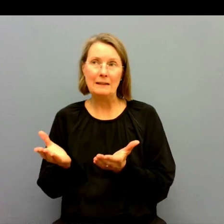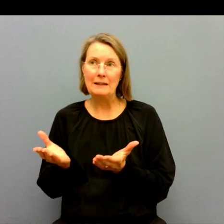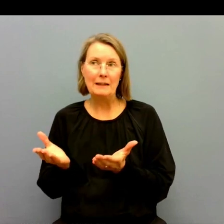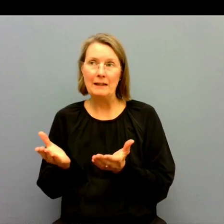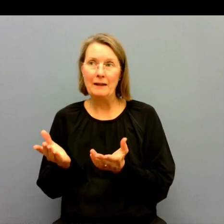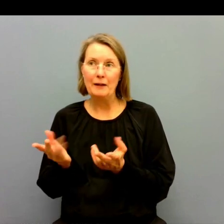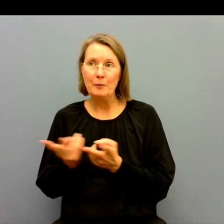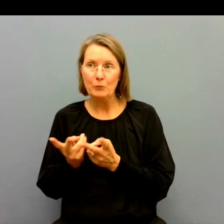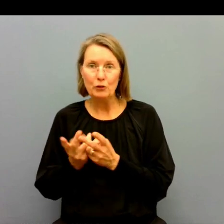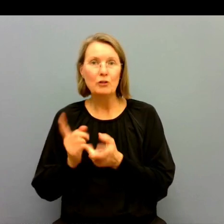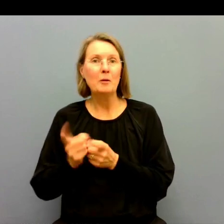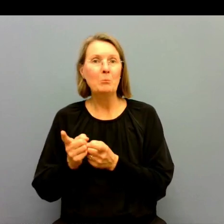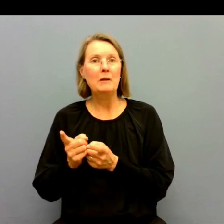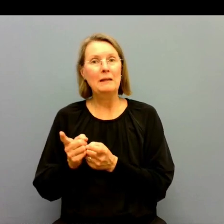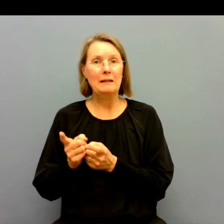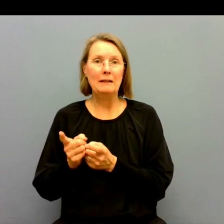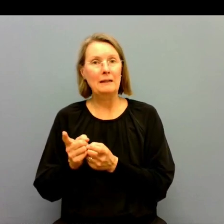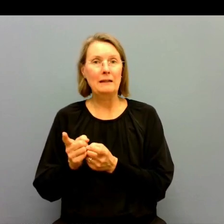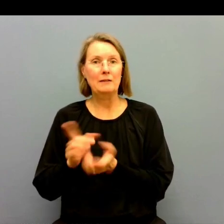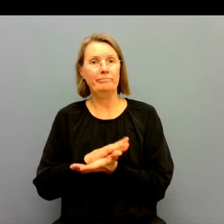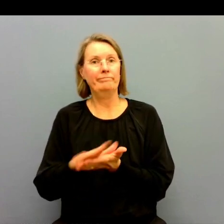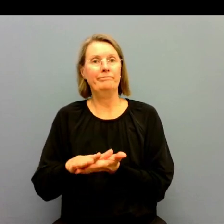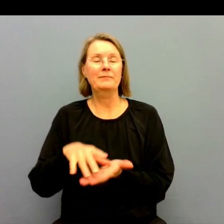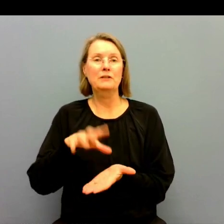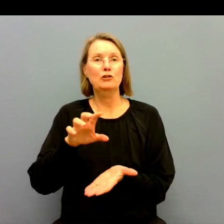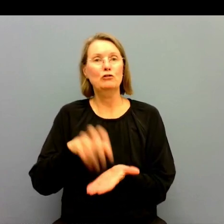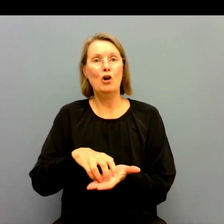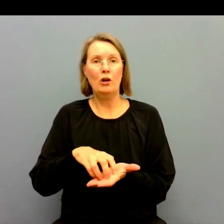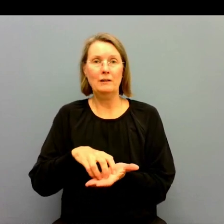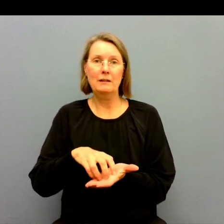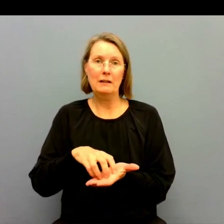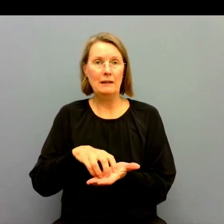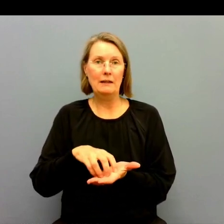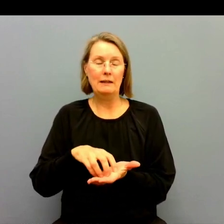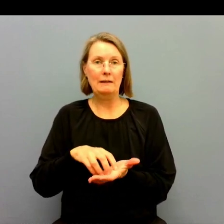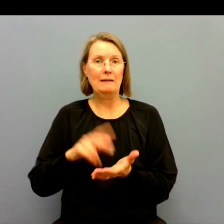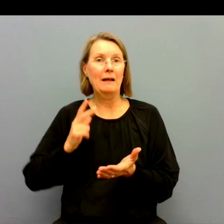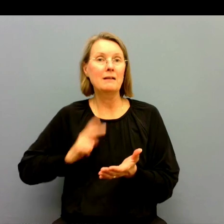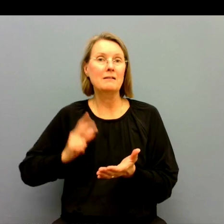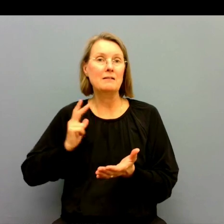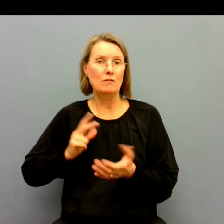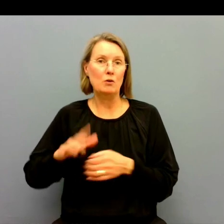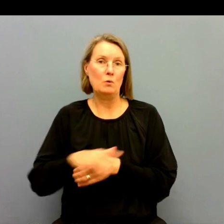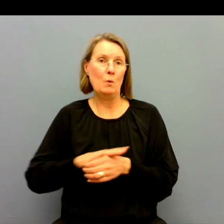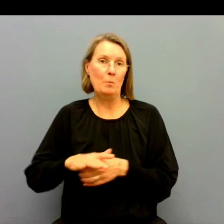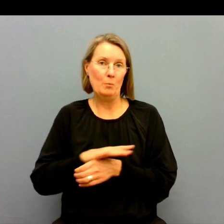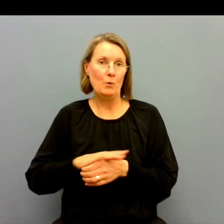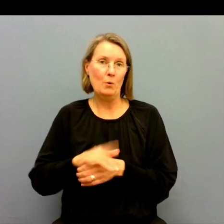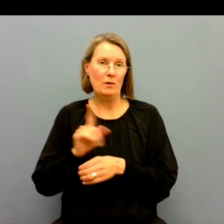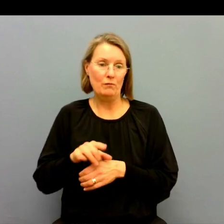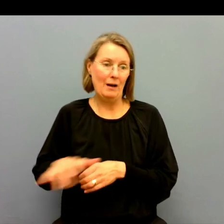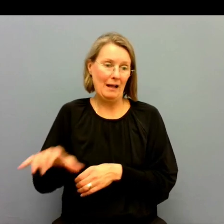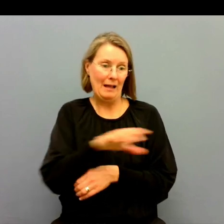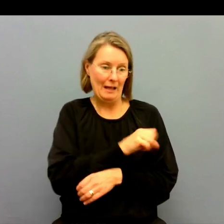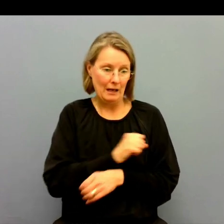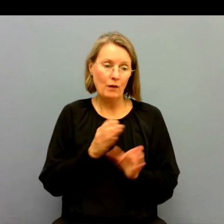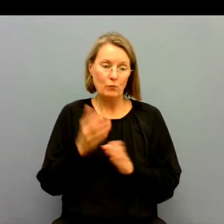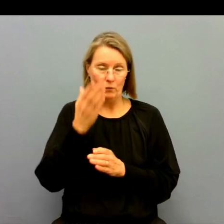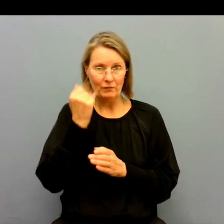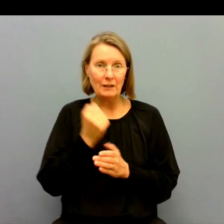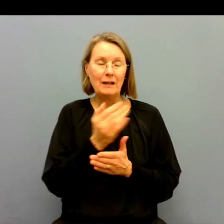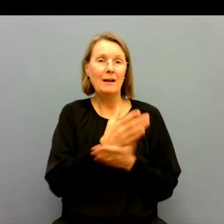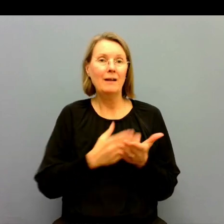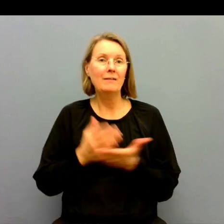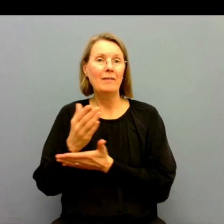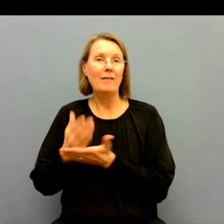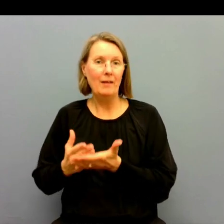ett rent statligt ansvarsområde rakt över. Utan det kan